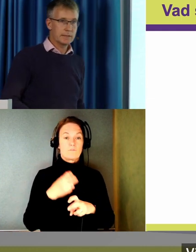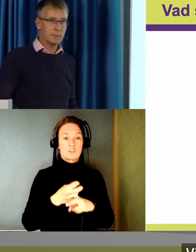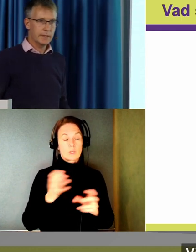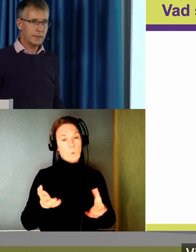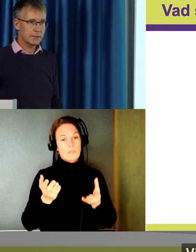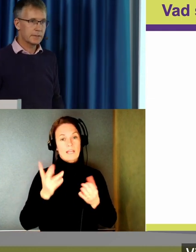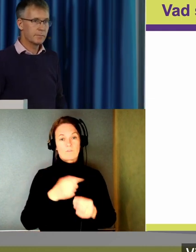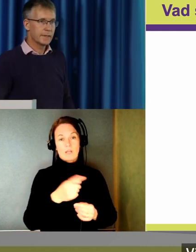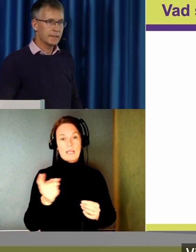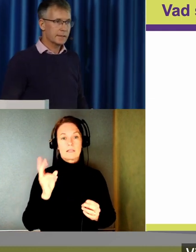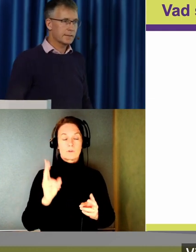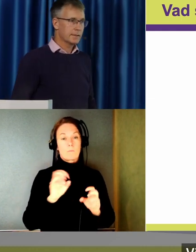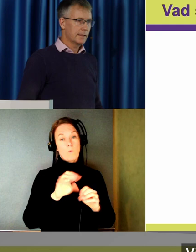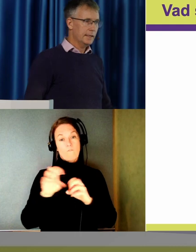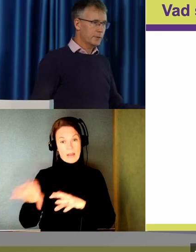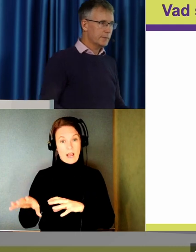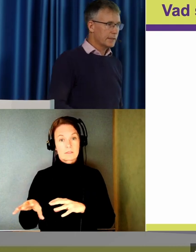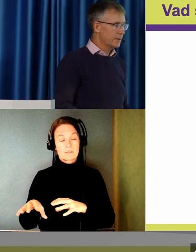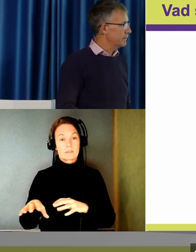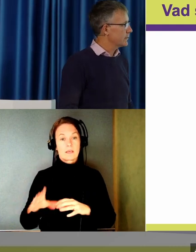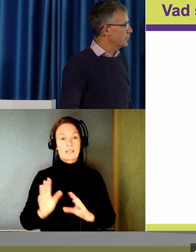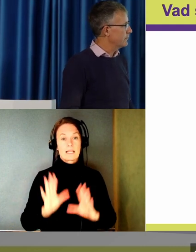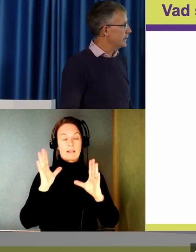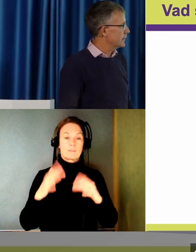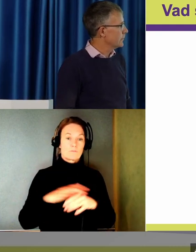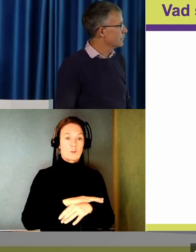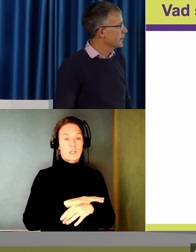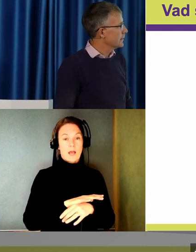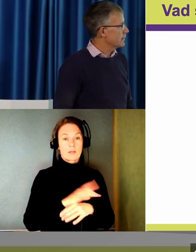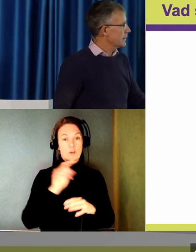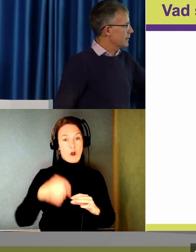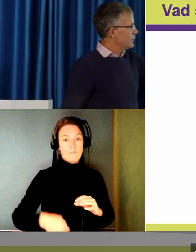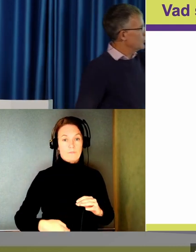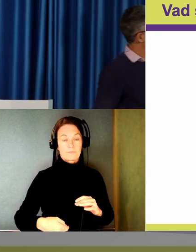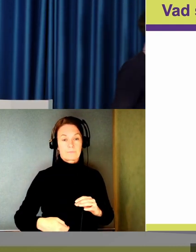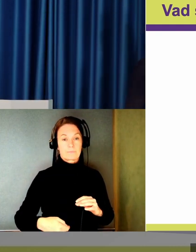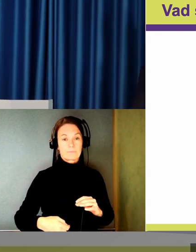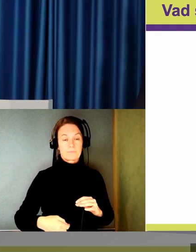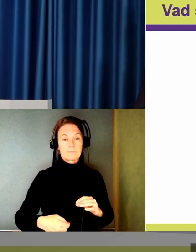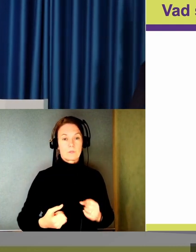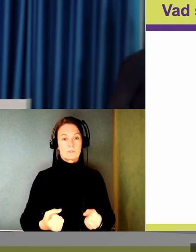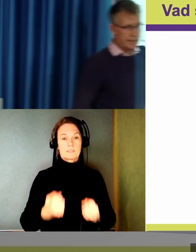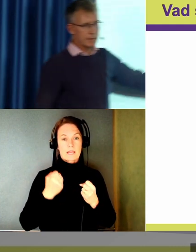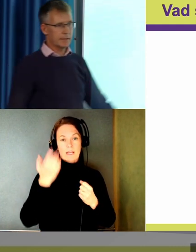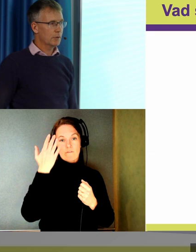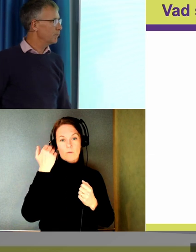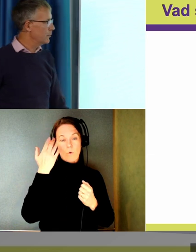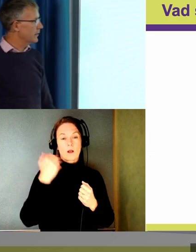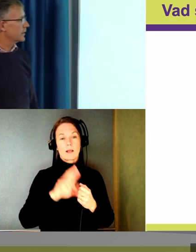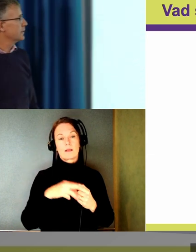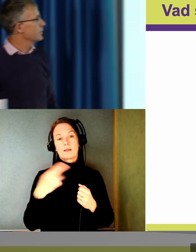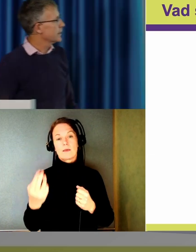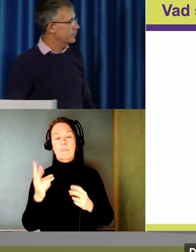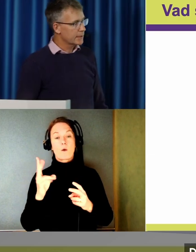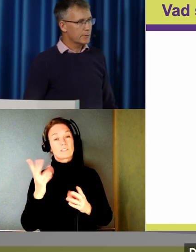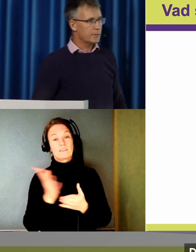för er som berörs. Att leva upp till kraven som är på väg nu. Stärka förmågor, ja men det är ju också en del av det vi håller på med